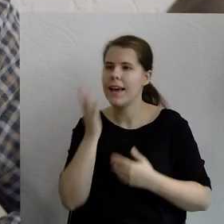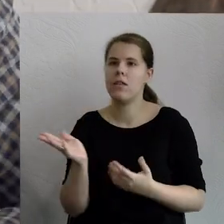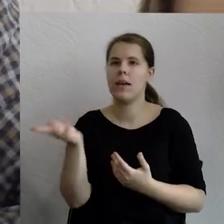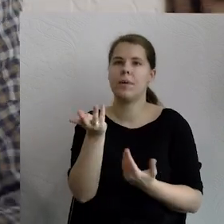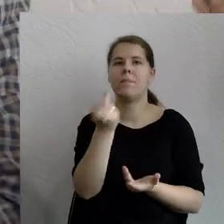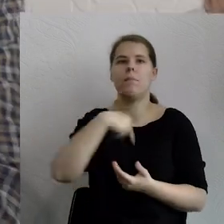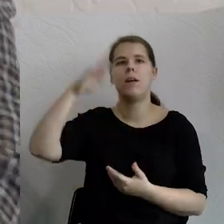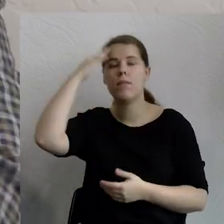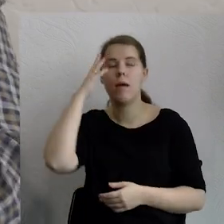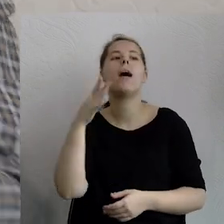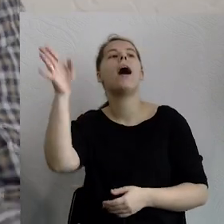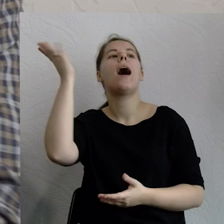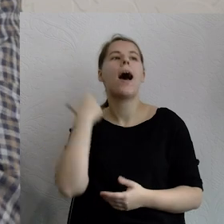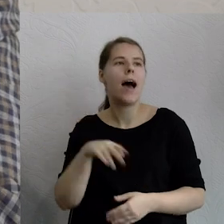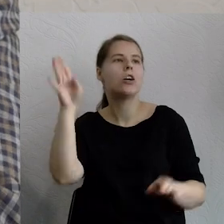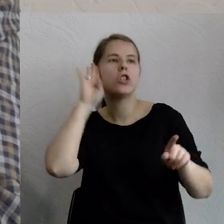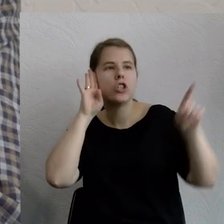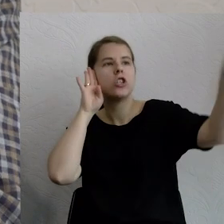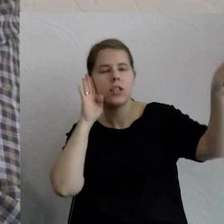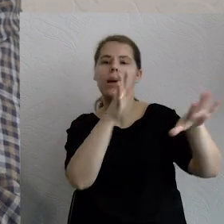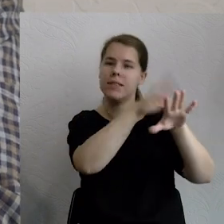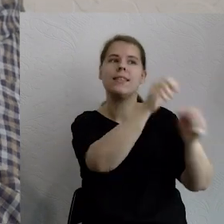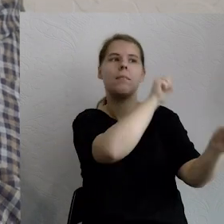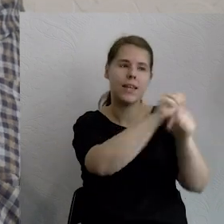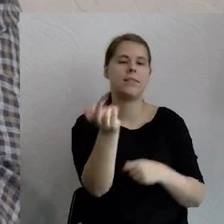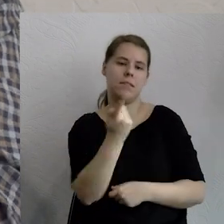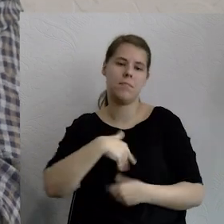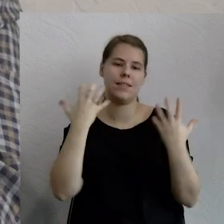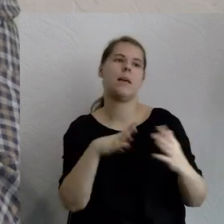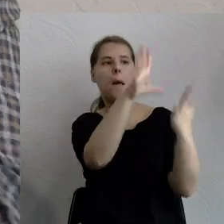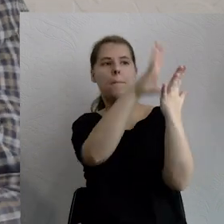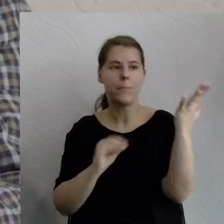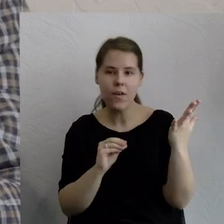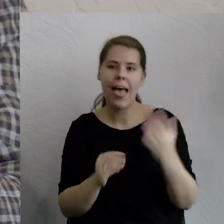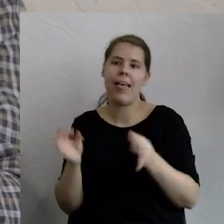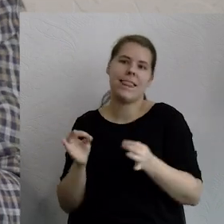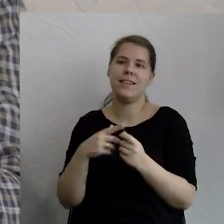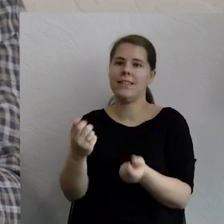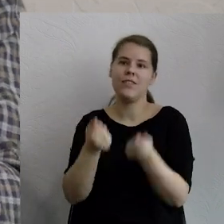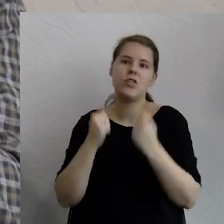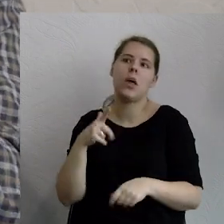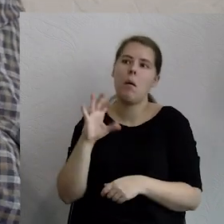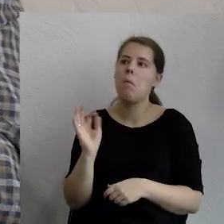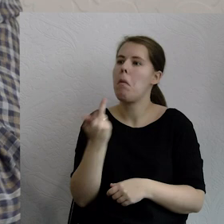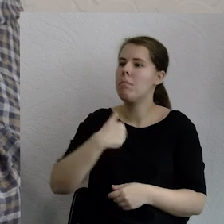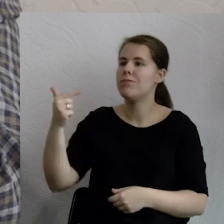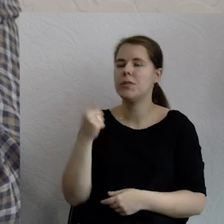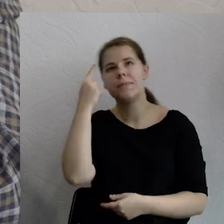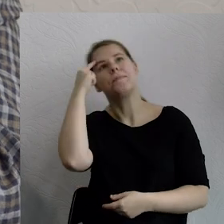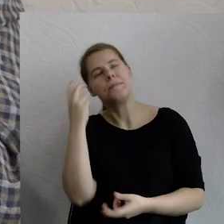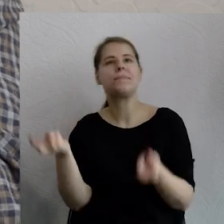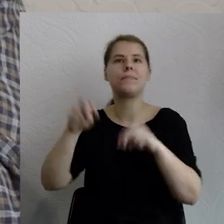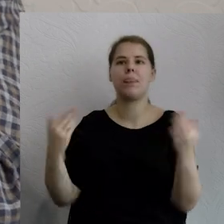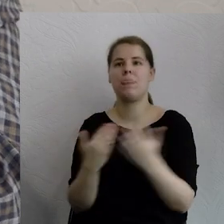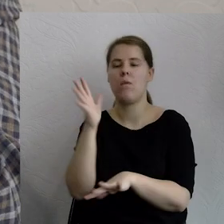po prostu w miarę gotowy. Teraz musimy wszyscy to wymyśleć. No i tu jest stawka, bo konieczność